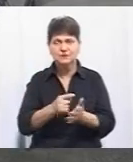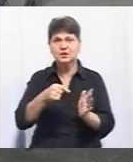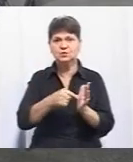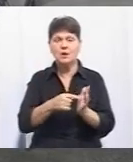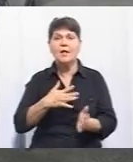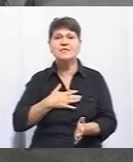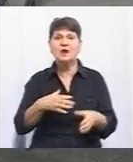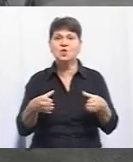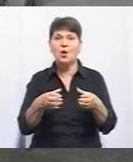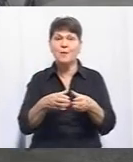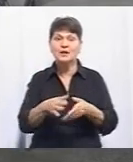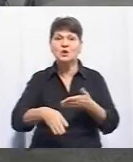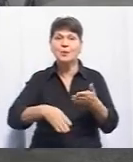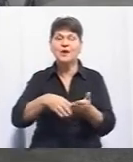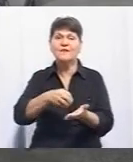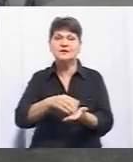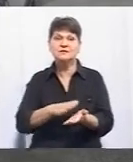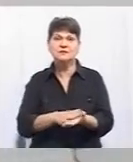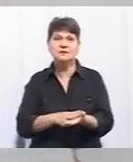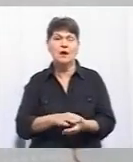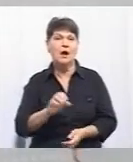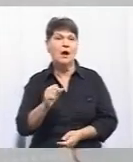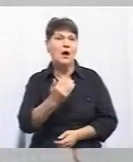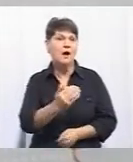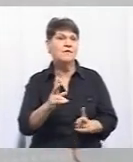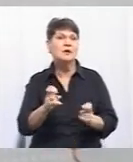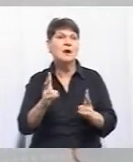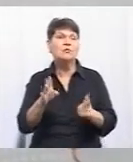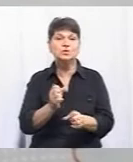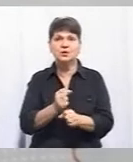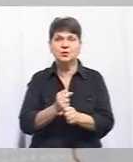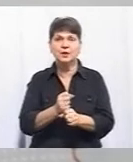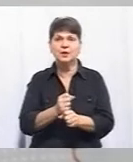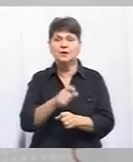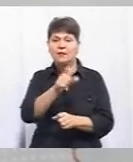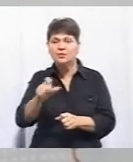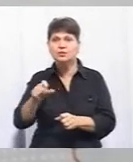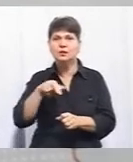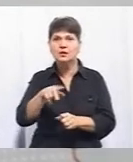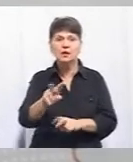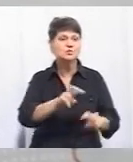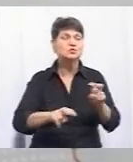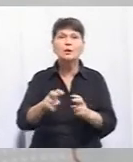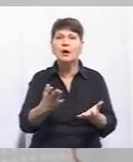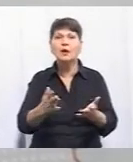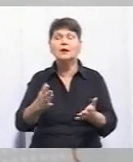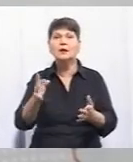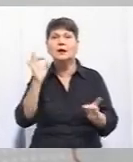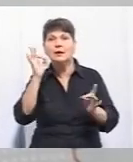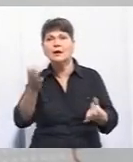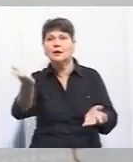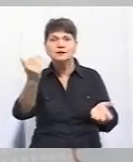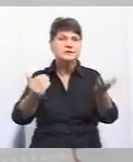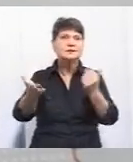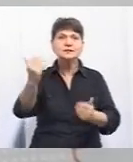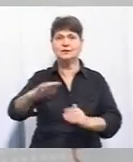команда допомагає визначити цю сінність. А як ви будете робити? Ви будете йти в люди, шукати, киликати, дзвонити, дійди до нас, ми